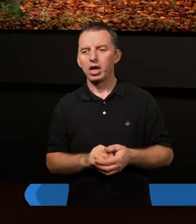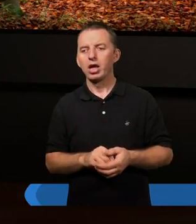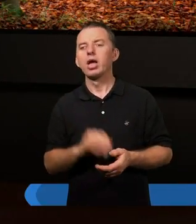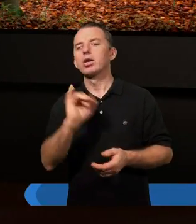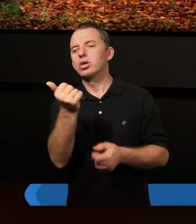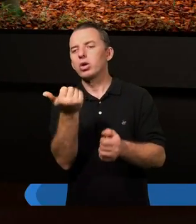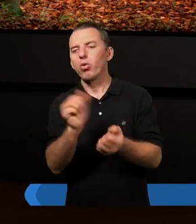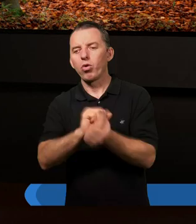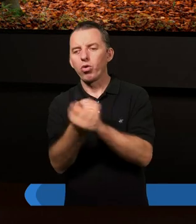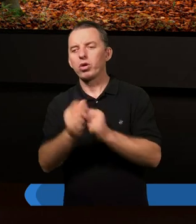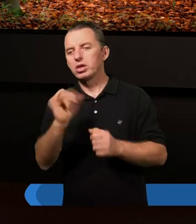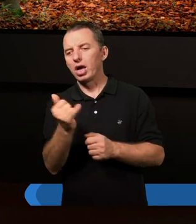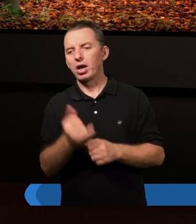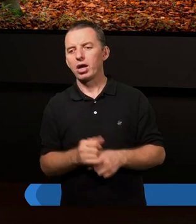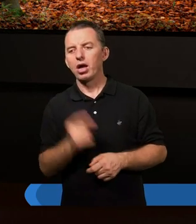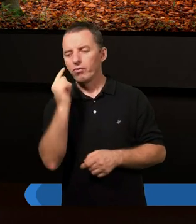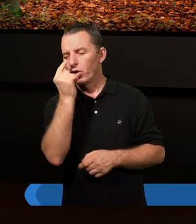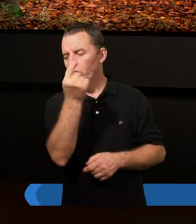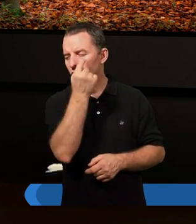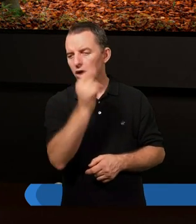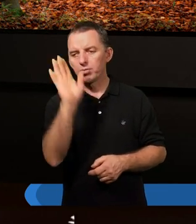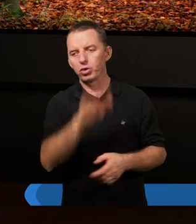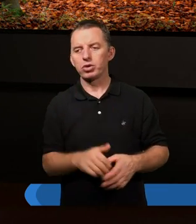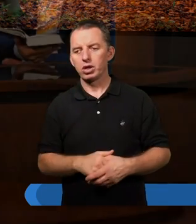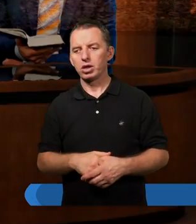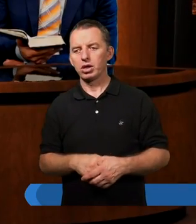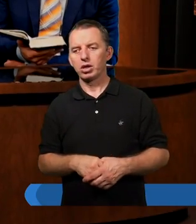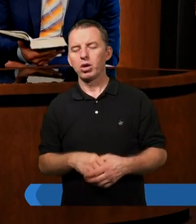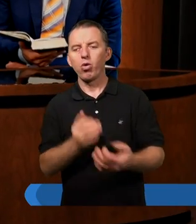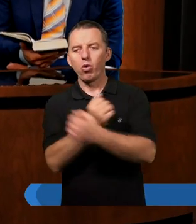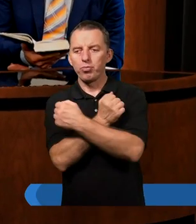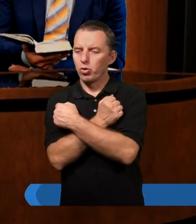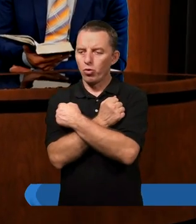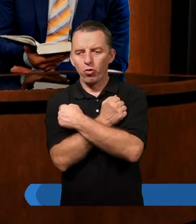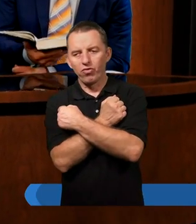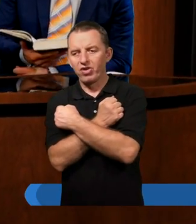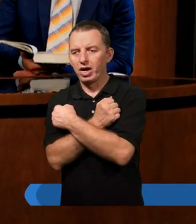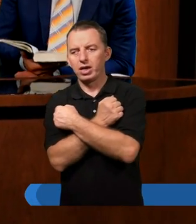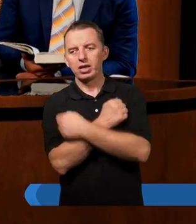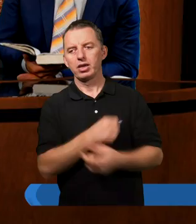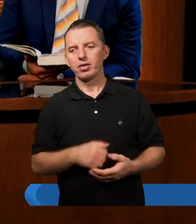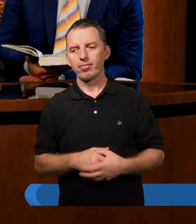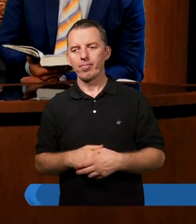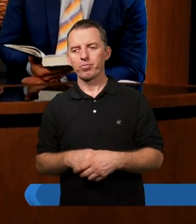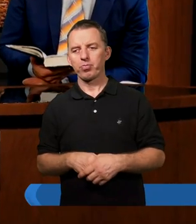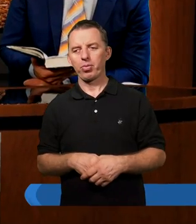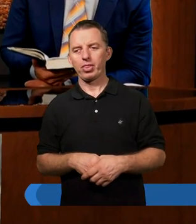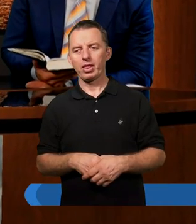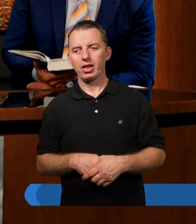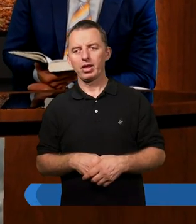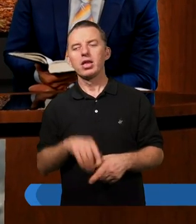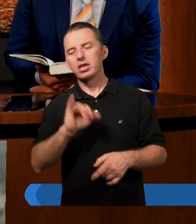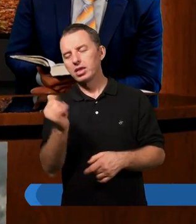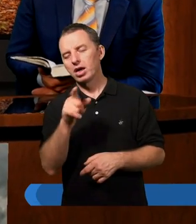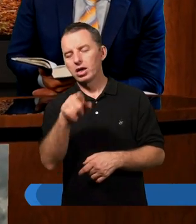jakimi w oczach Bożych? Umiłowanymi. Umiłowanymi. Nie? Jakież